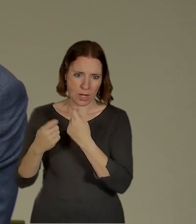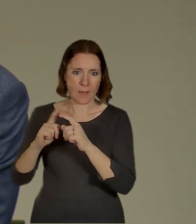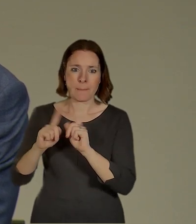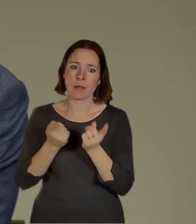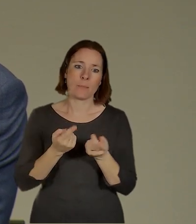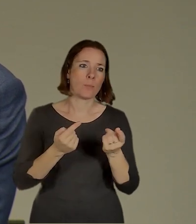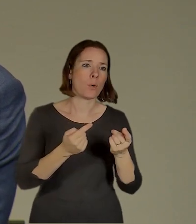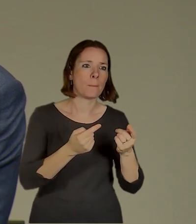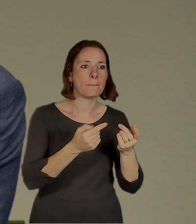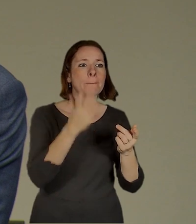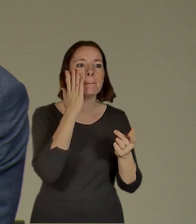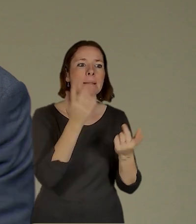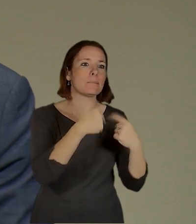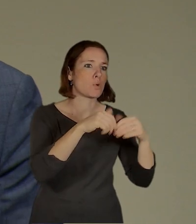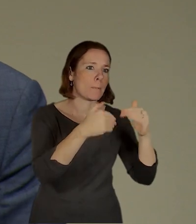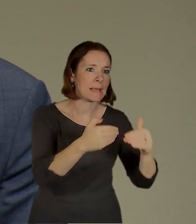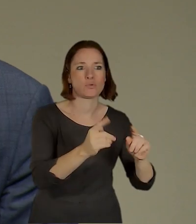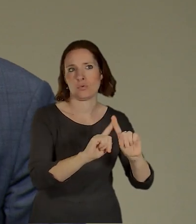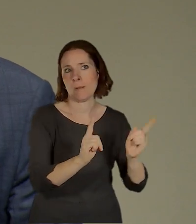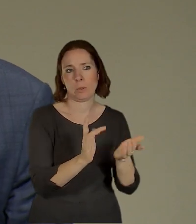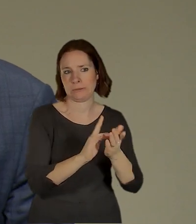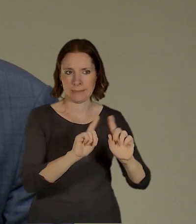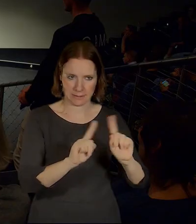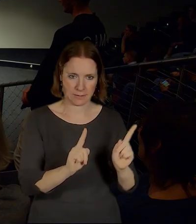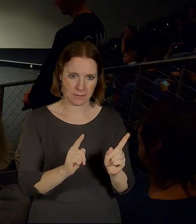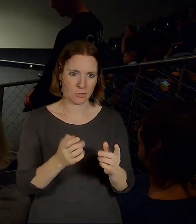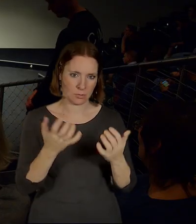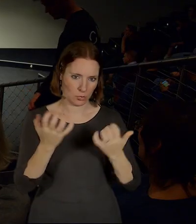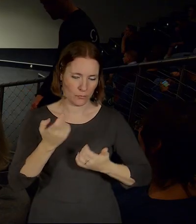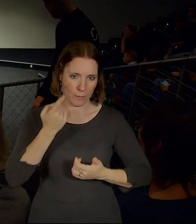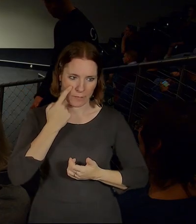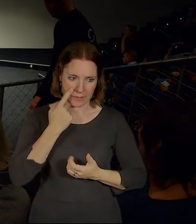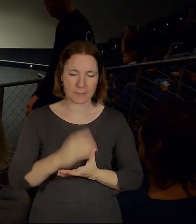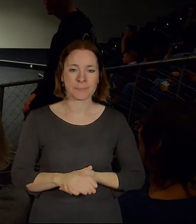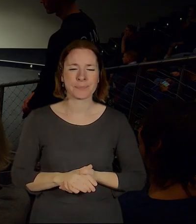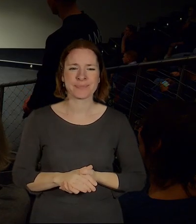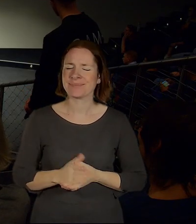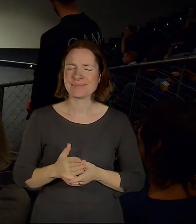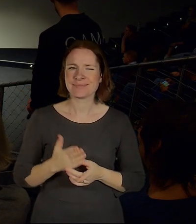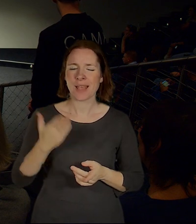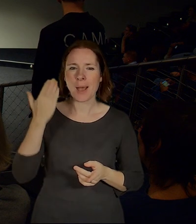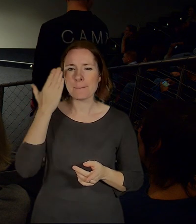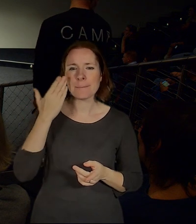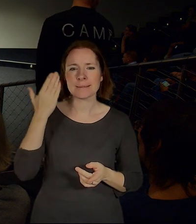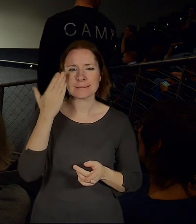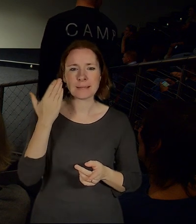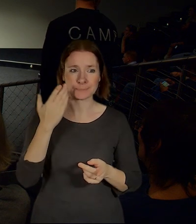byty nebo uvidíme. Já si myslím, že pan kolega reagoval na variantu projektu, která